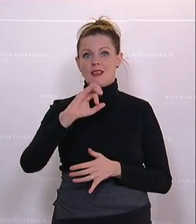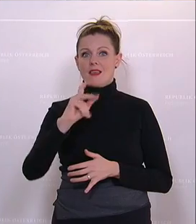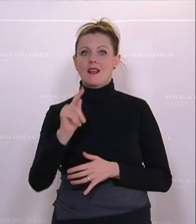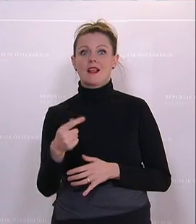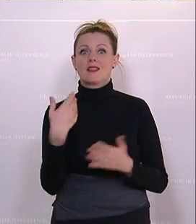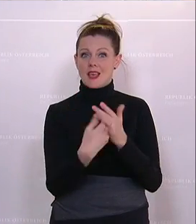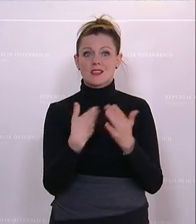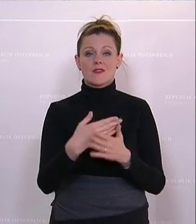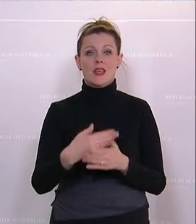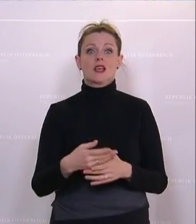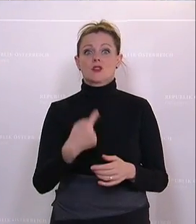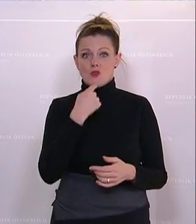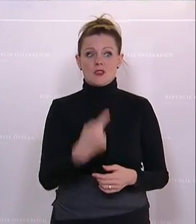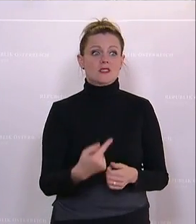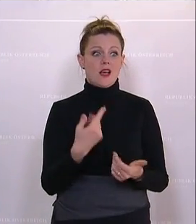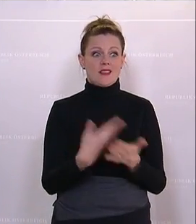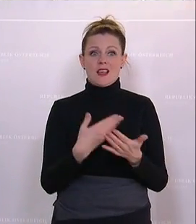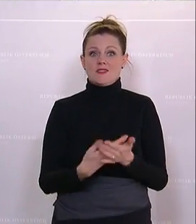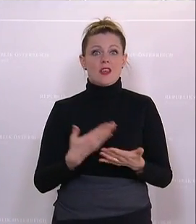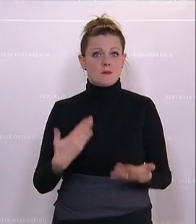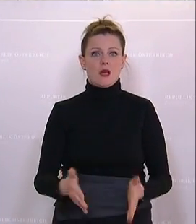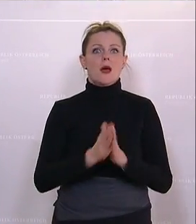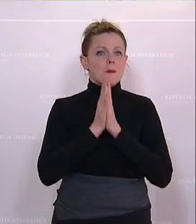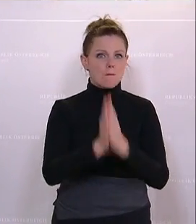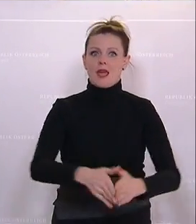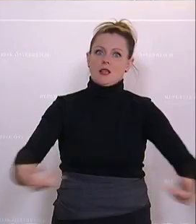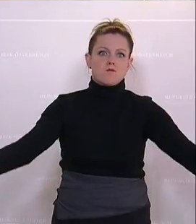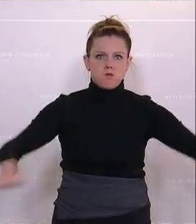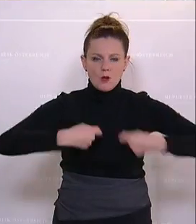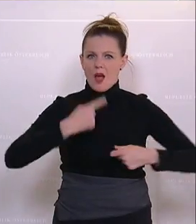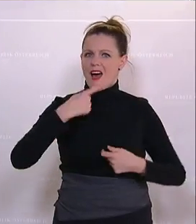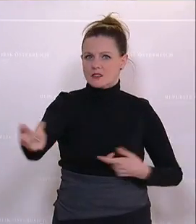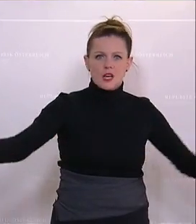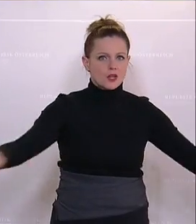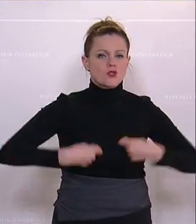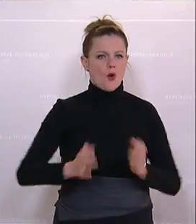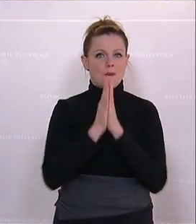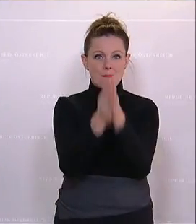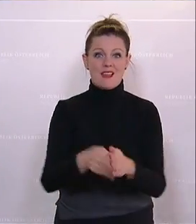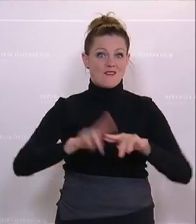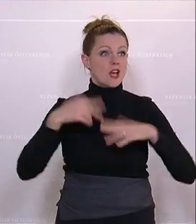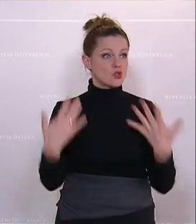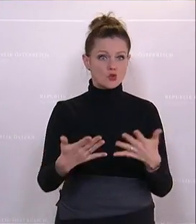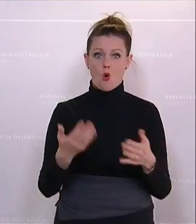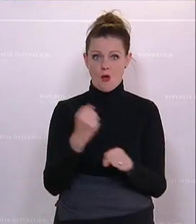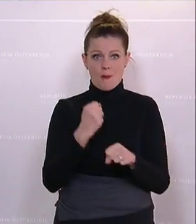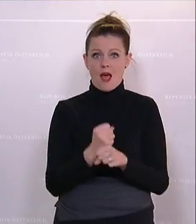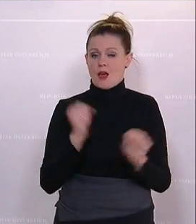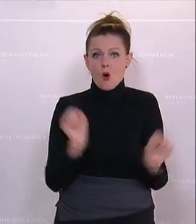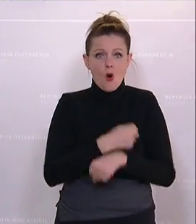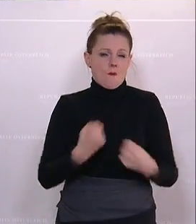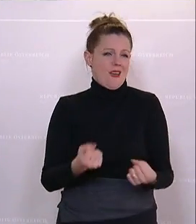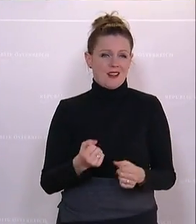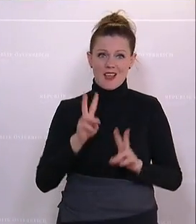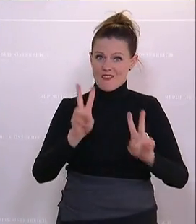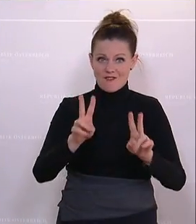diesem Parlament. Dann trauen sich die alle auf. Herr Kickl, nehmen Sie sich zurück mit Ihren Aussagen. Ich sage es Ihnen nur, denn das, was Sie angerichtet haben, wird sehr,